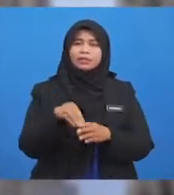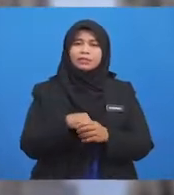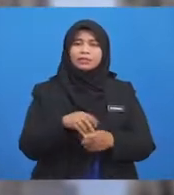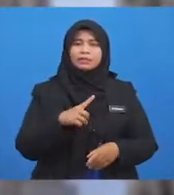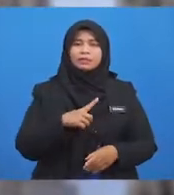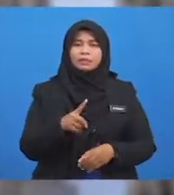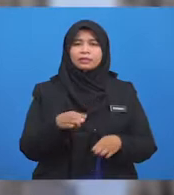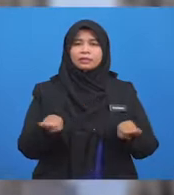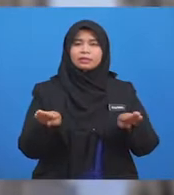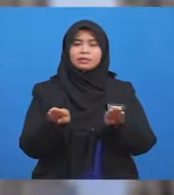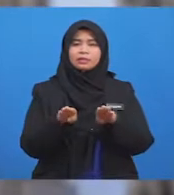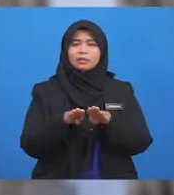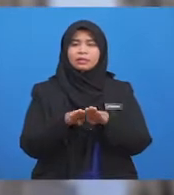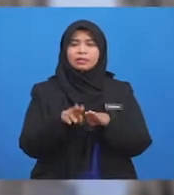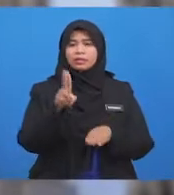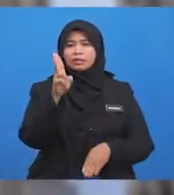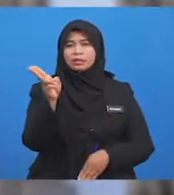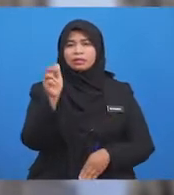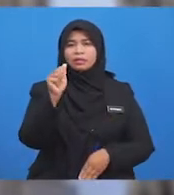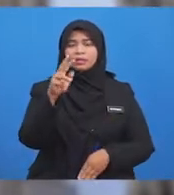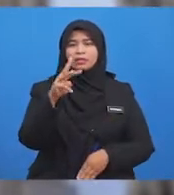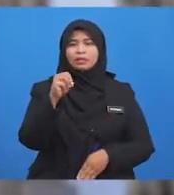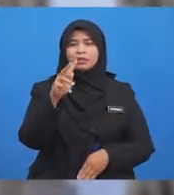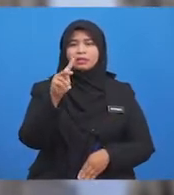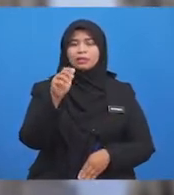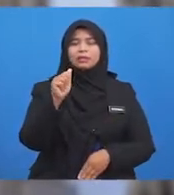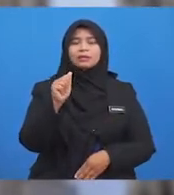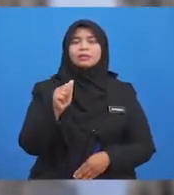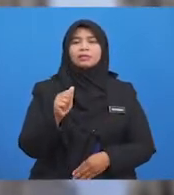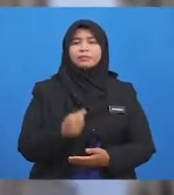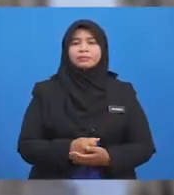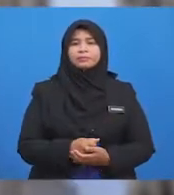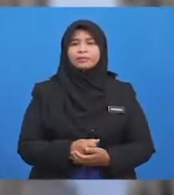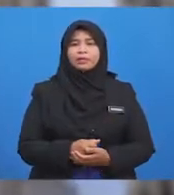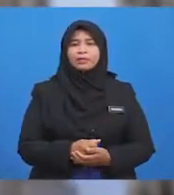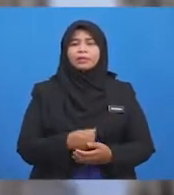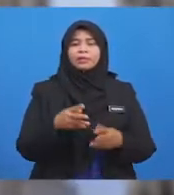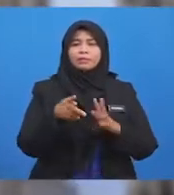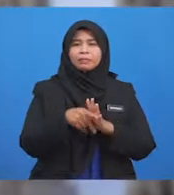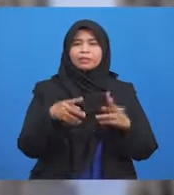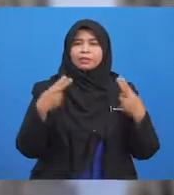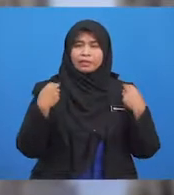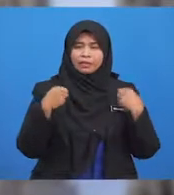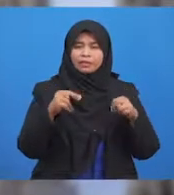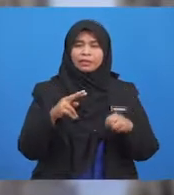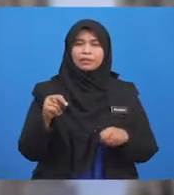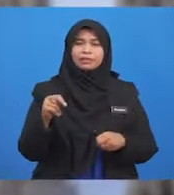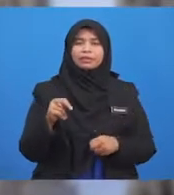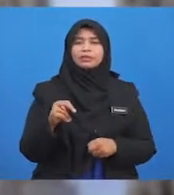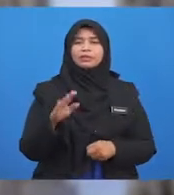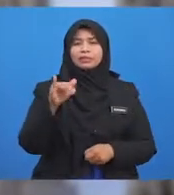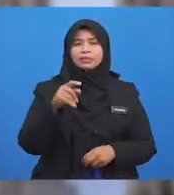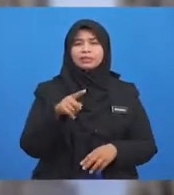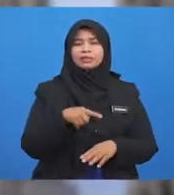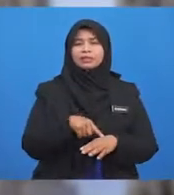sebagaimana Hamka menukilkan dalam tafsir al-azhar Perniagaan atau perdagangan yang diharuskan